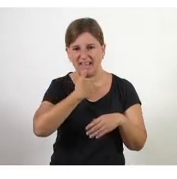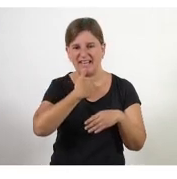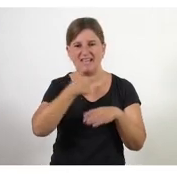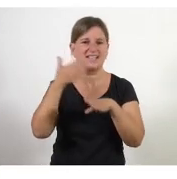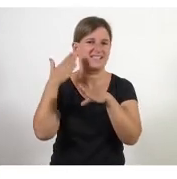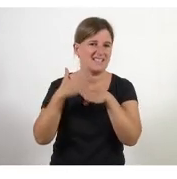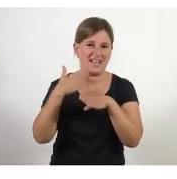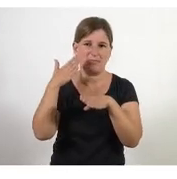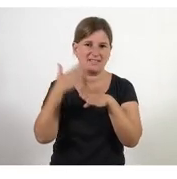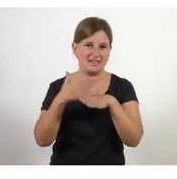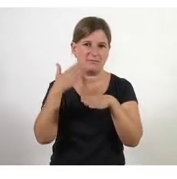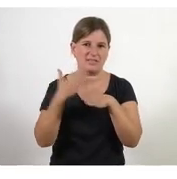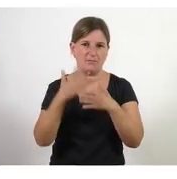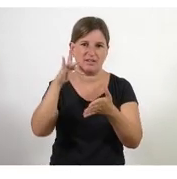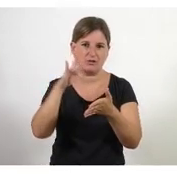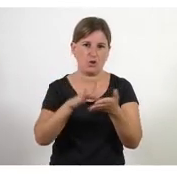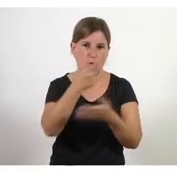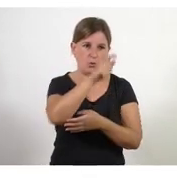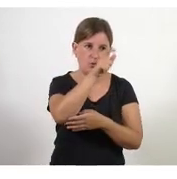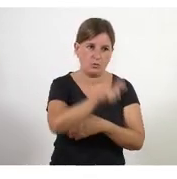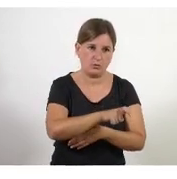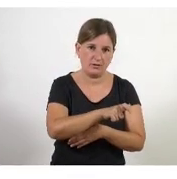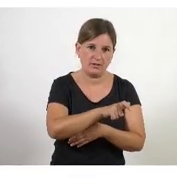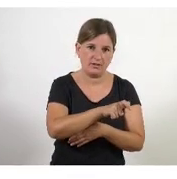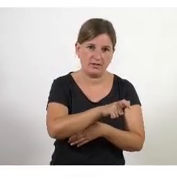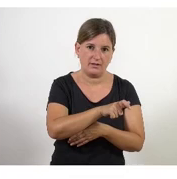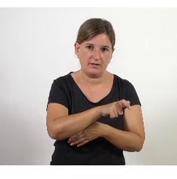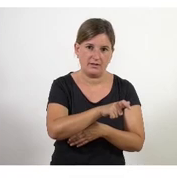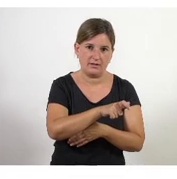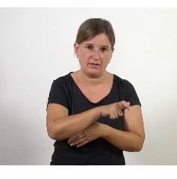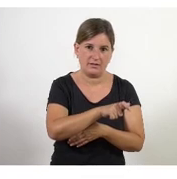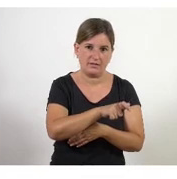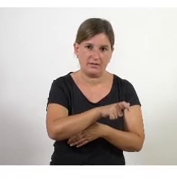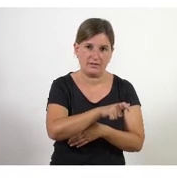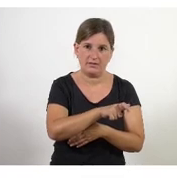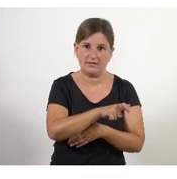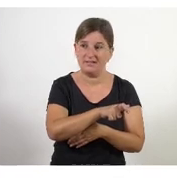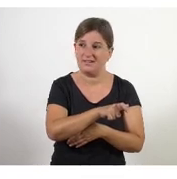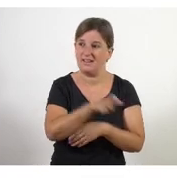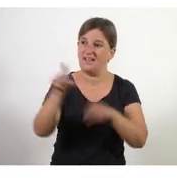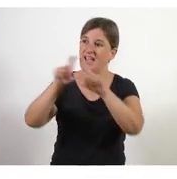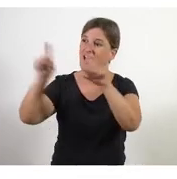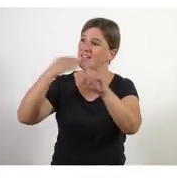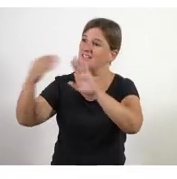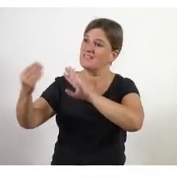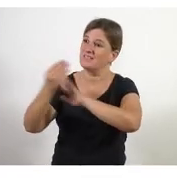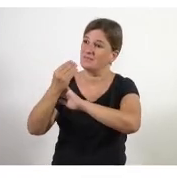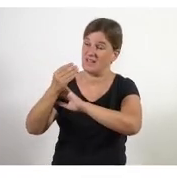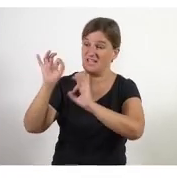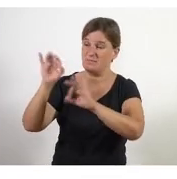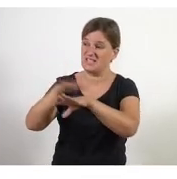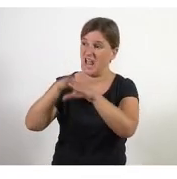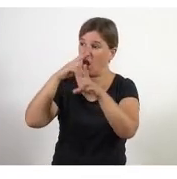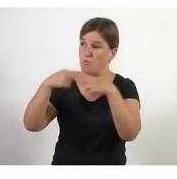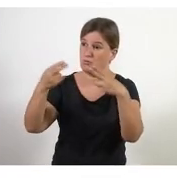vida anar a demanar canvis als finançadors sobretot si són públics